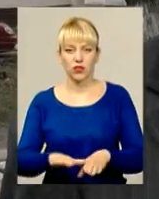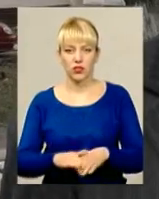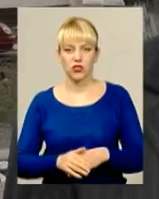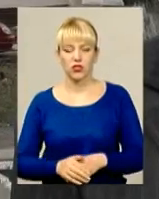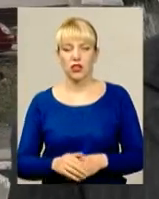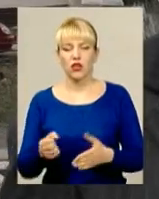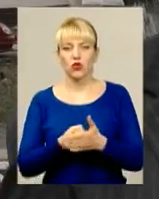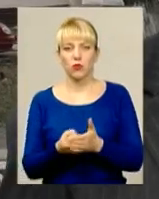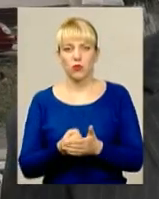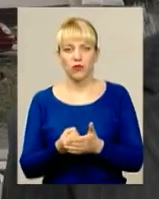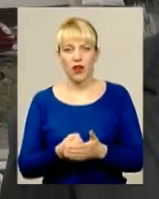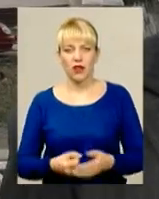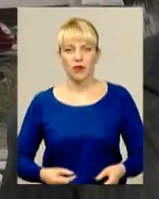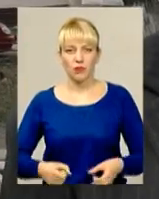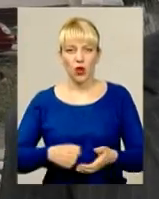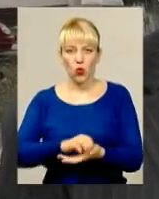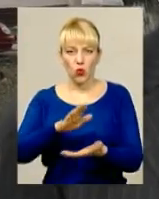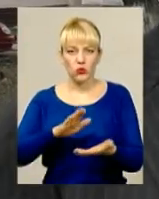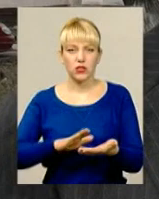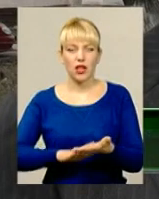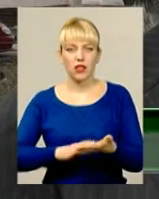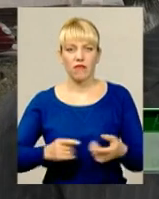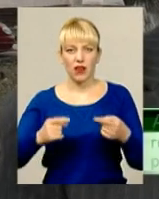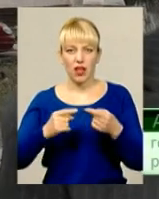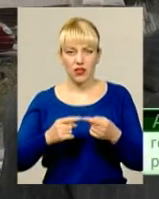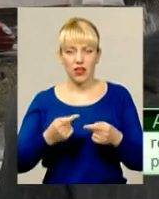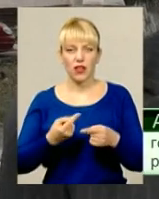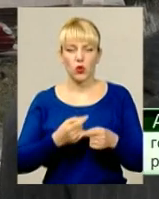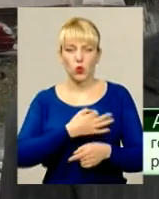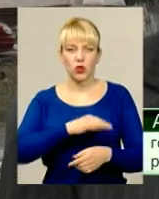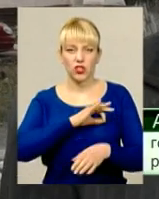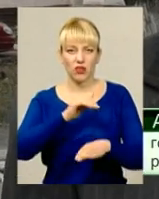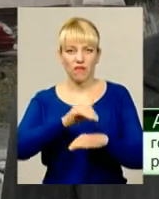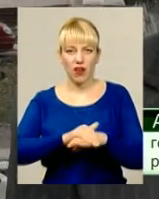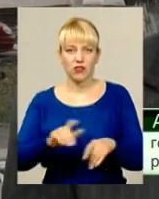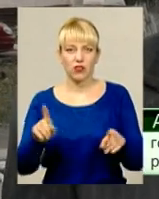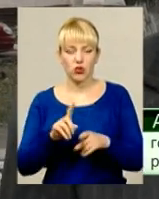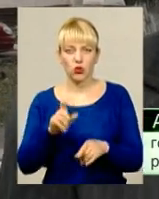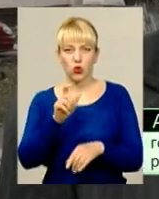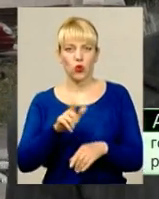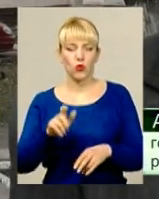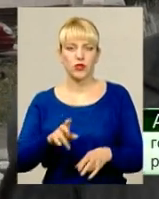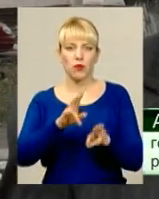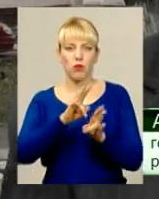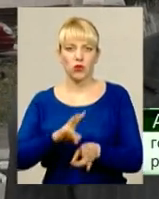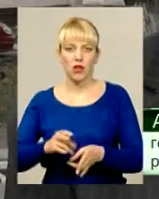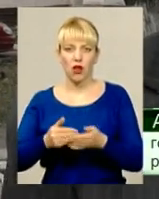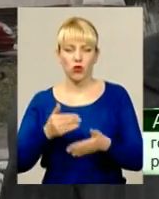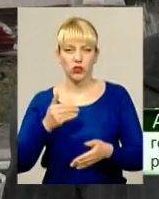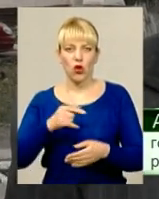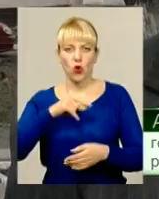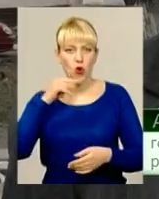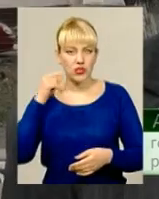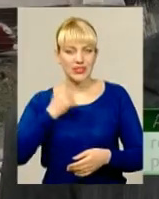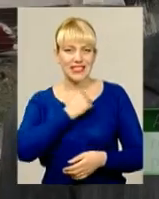Добиваємся установлений юридичного факта того, що пострадали люди в результаті російської військової агресії.